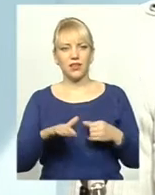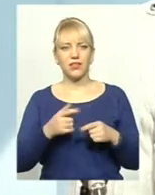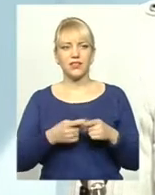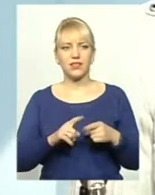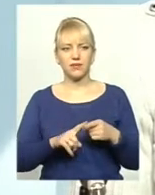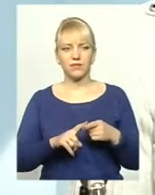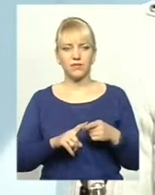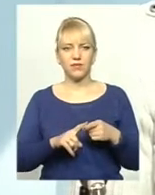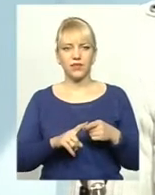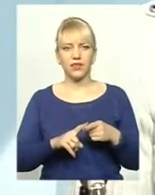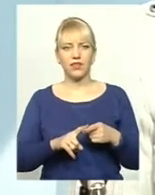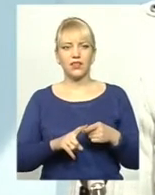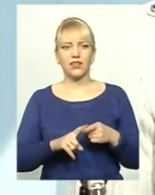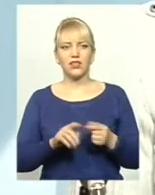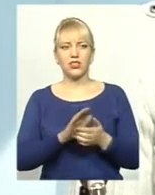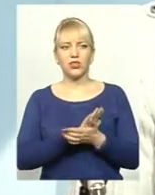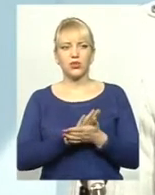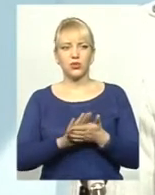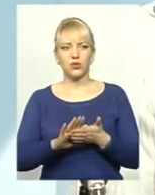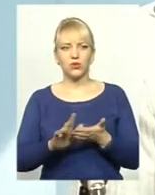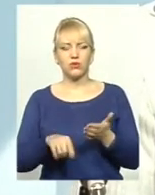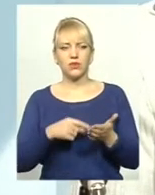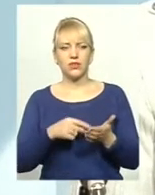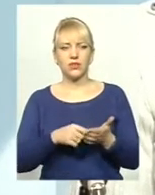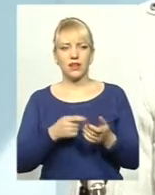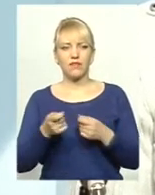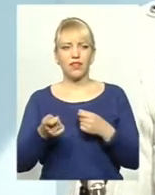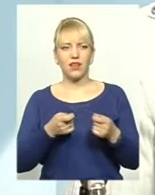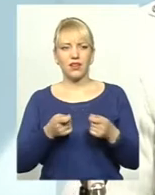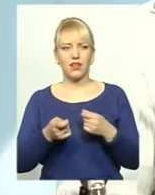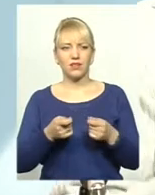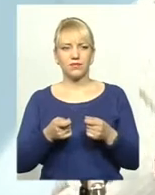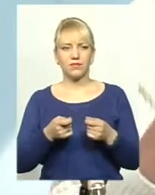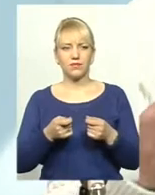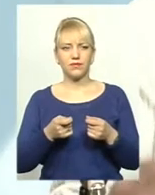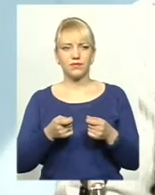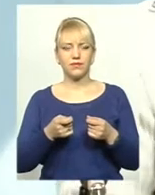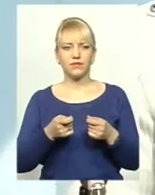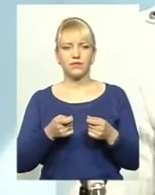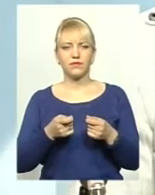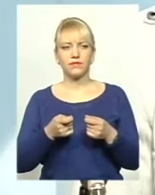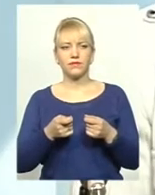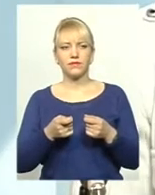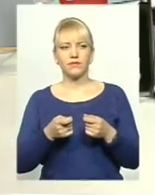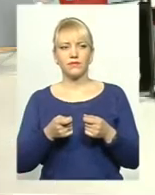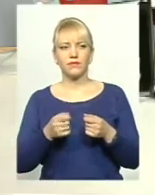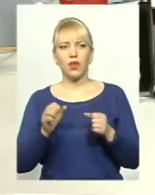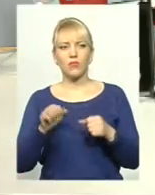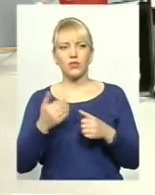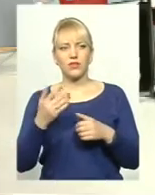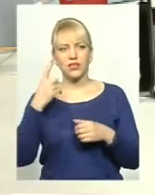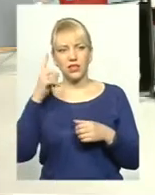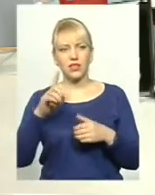суто міська влада і можливо, ви знаєте якісь